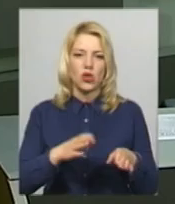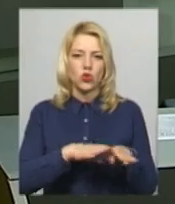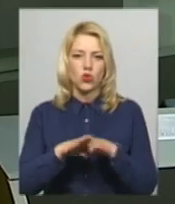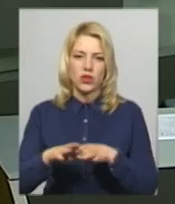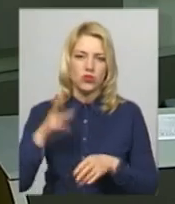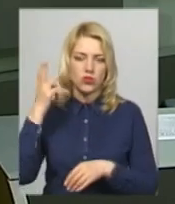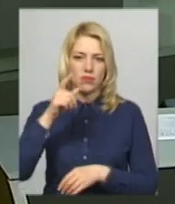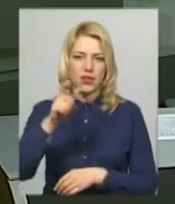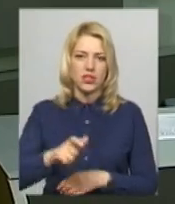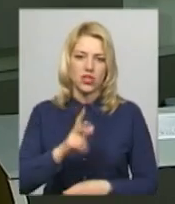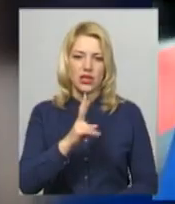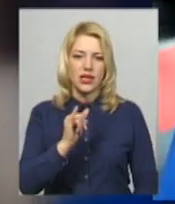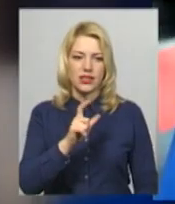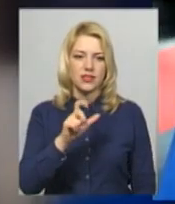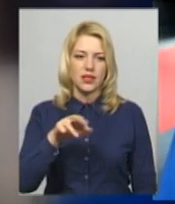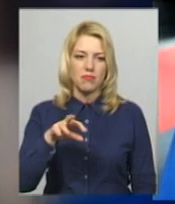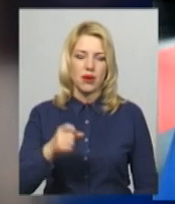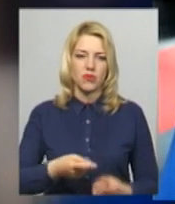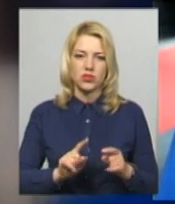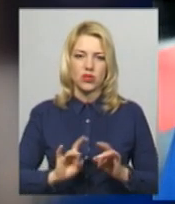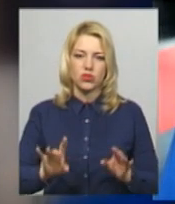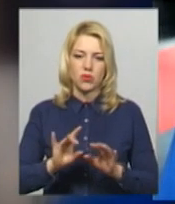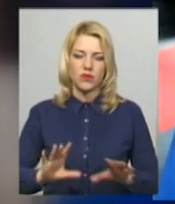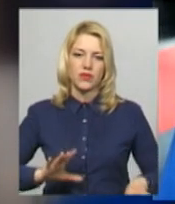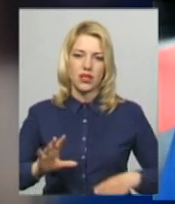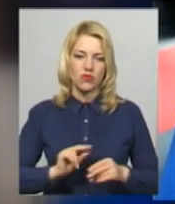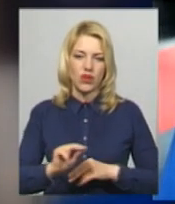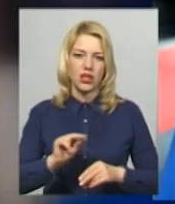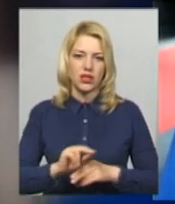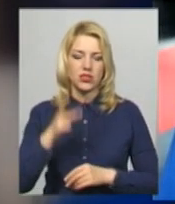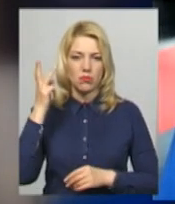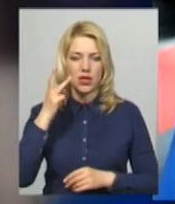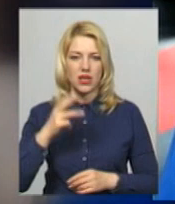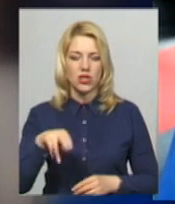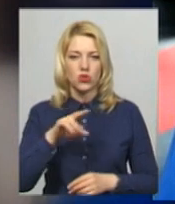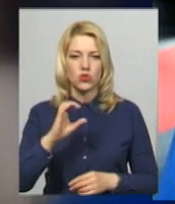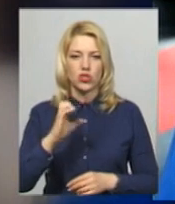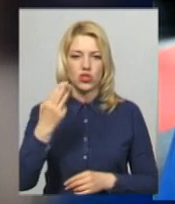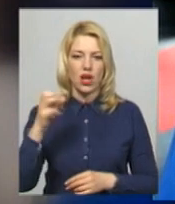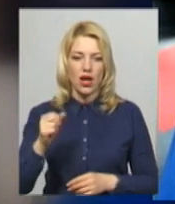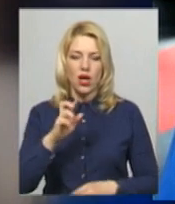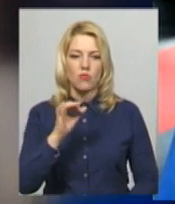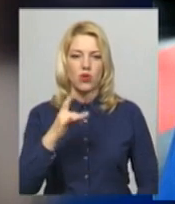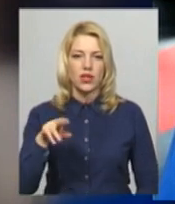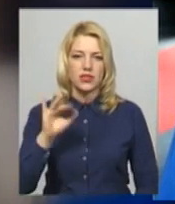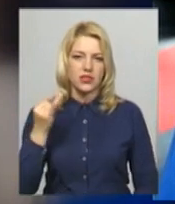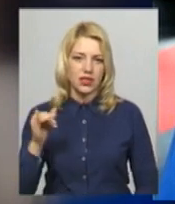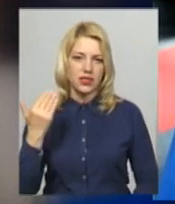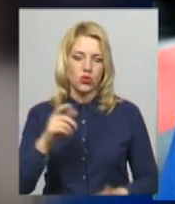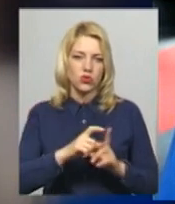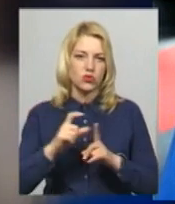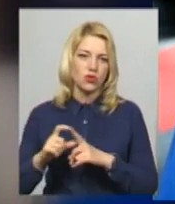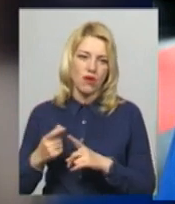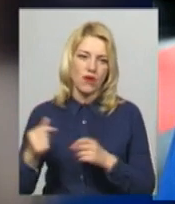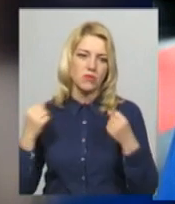хмельничанин Ігор Кізима. Про це розповів тренер-викладач Хмельницької обласної ДЮС США Петро Бардецький. За його словами,